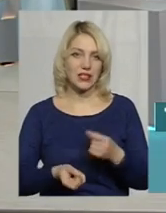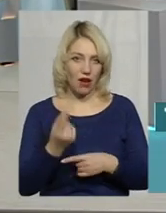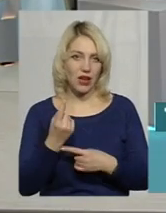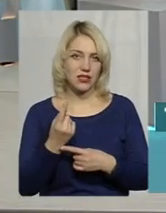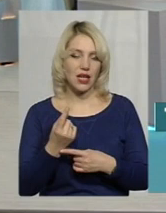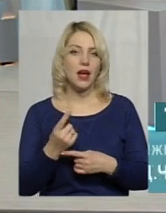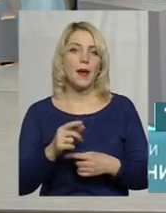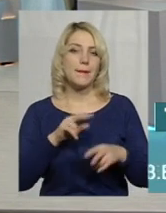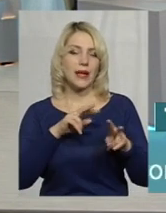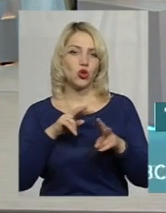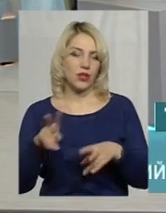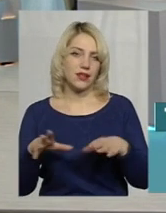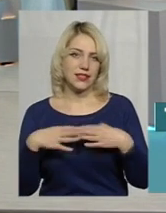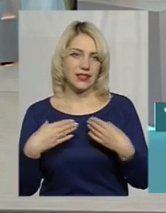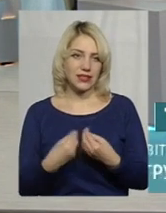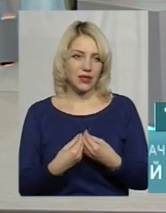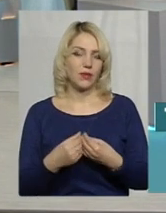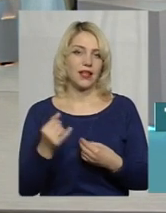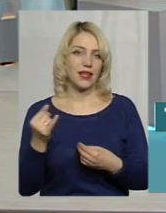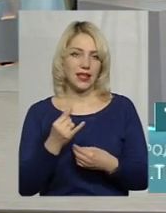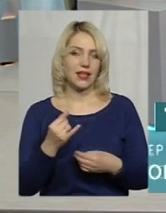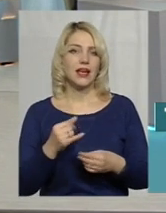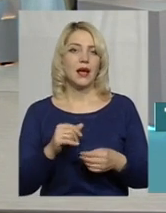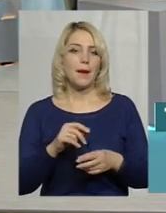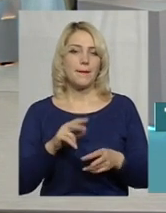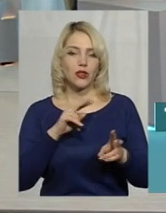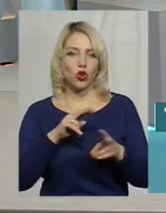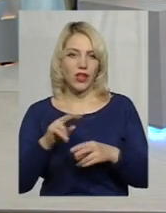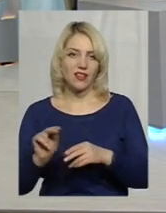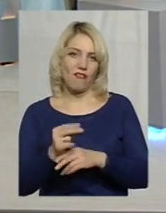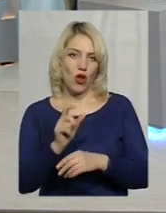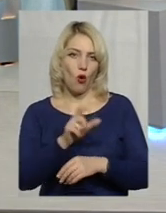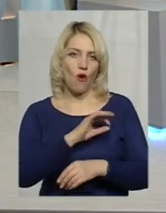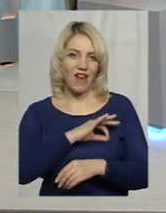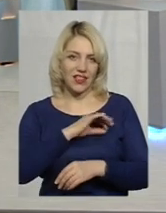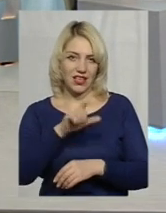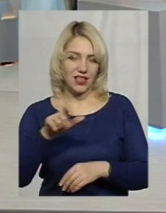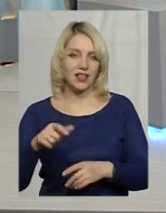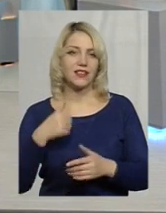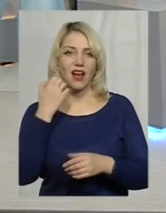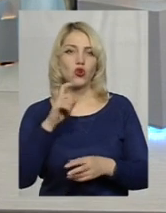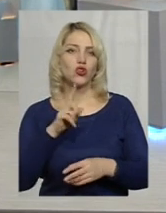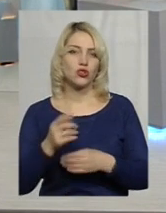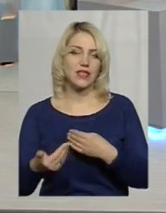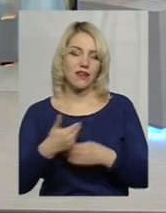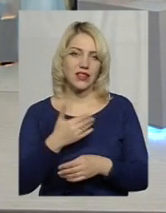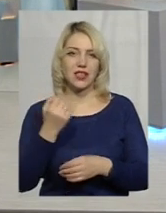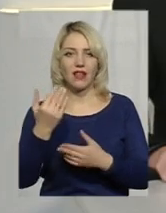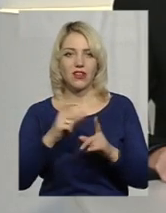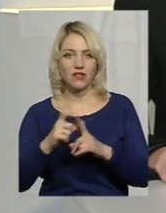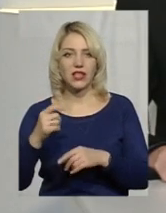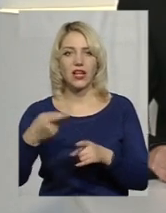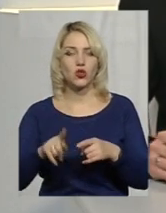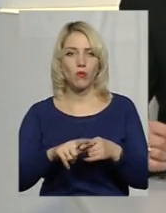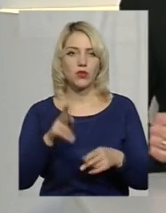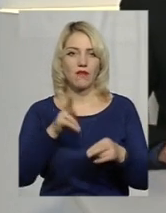патронатні сім'ї і патронатні вихователі, зокрема. Я вам дякую за те, що завітали, за ваші відповіді. На цьому ми